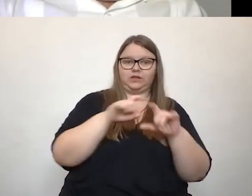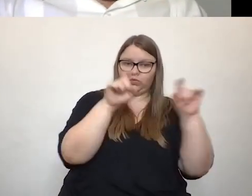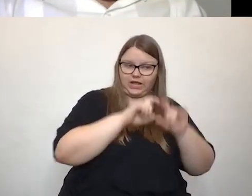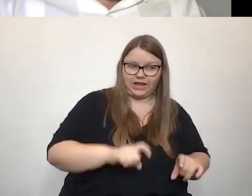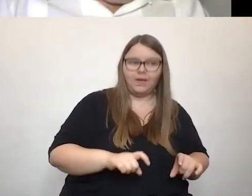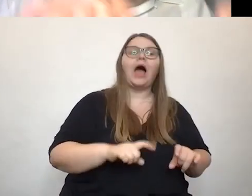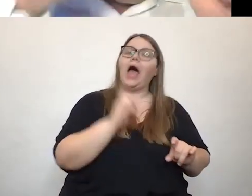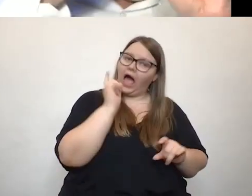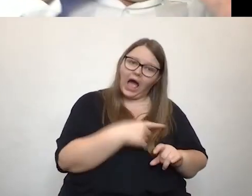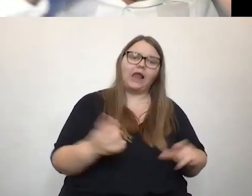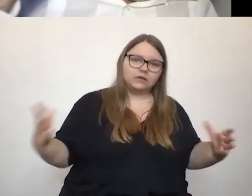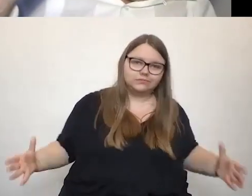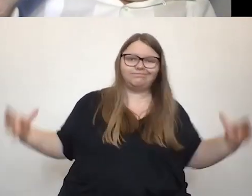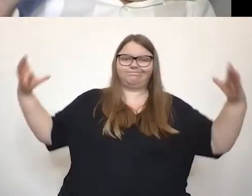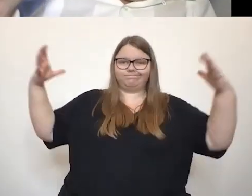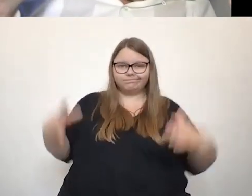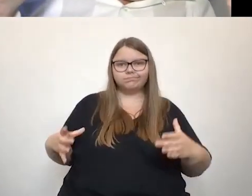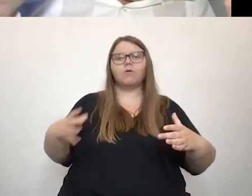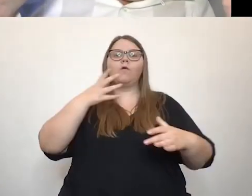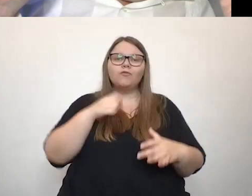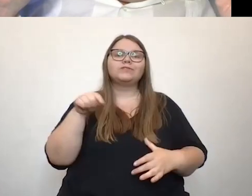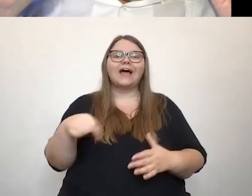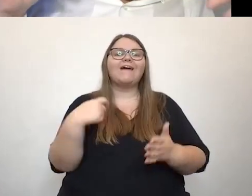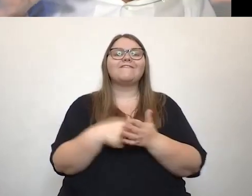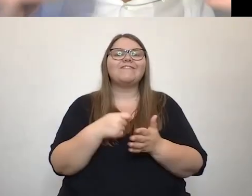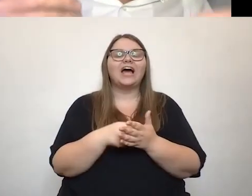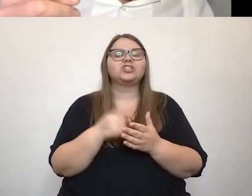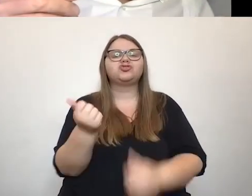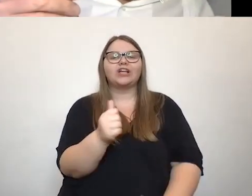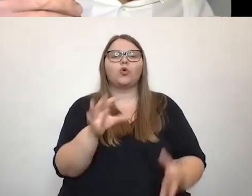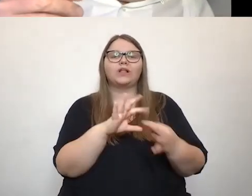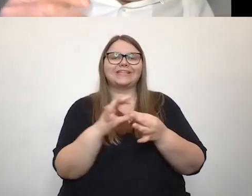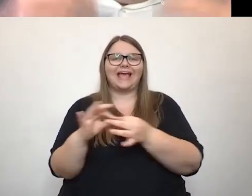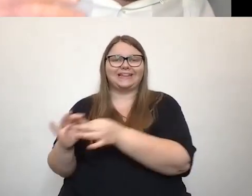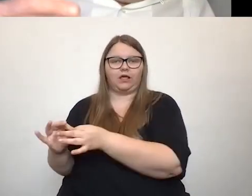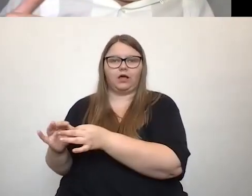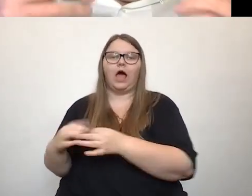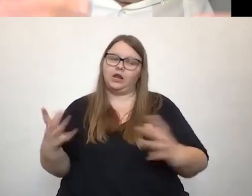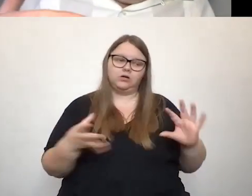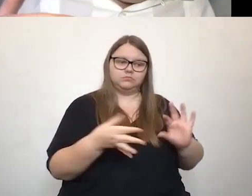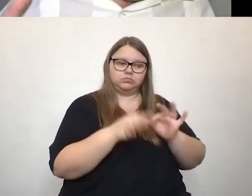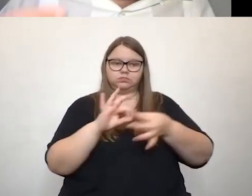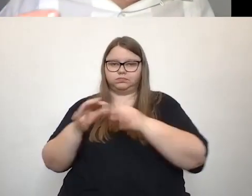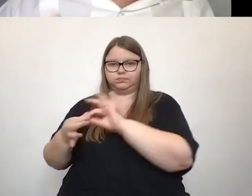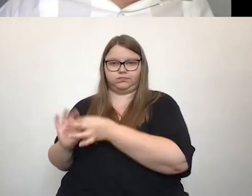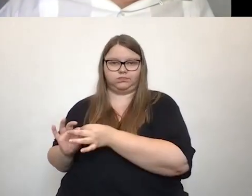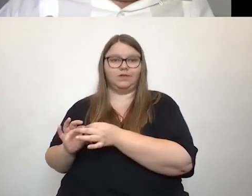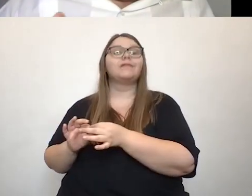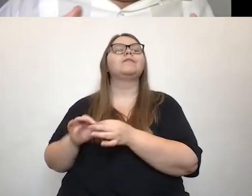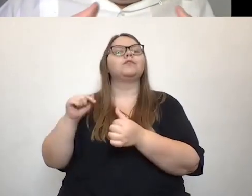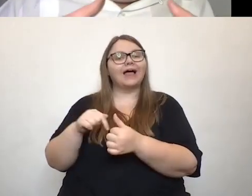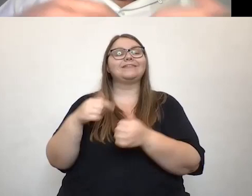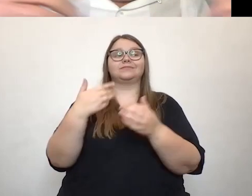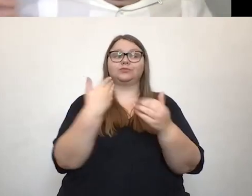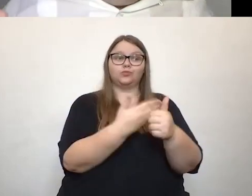letztendlich zusammenkommen, um eben genau diese Wertschöpfungskette zu bilden und das sind für mich eben letztendlich Bausteine, Elemente, um eben jetzt